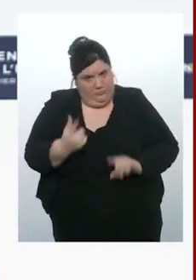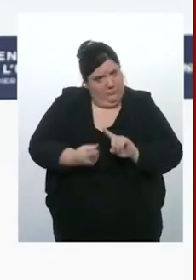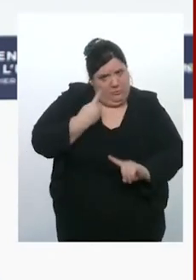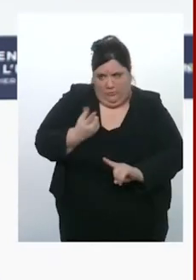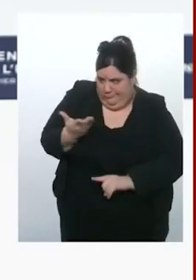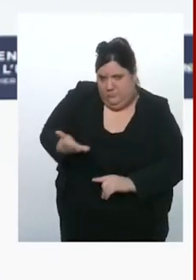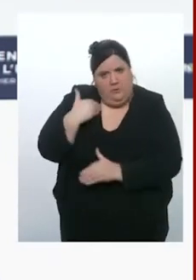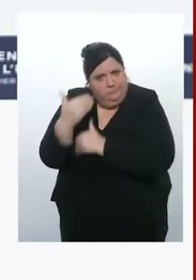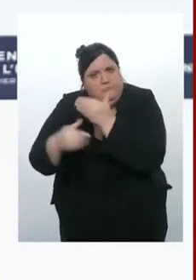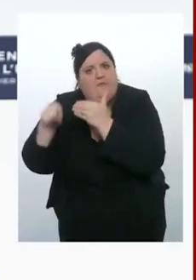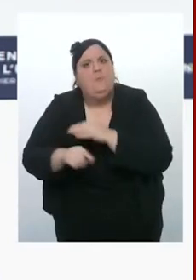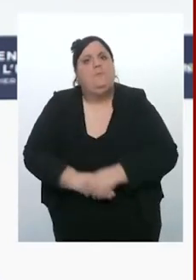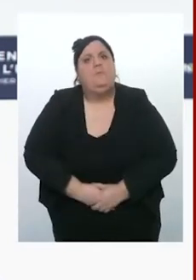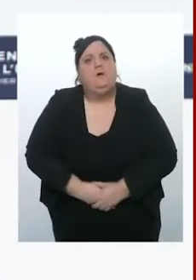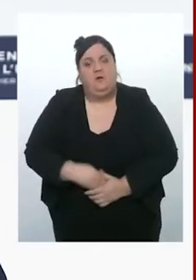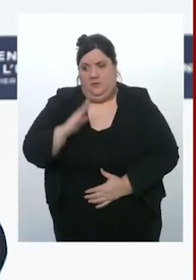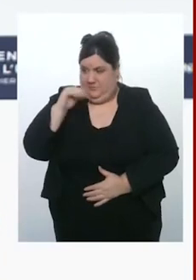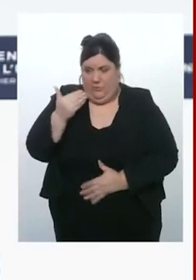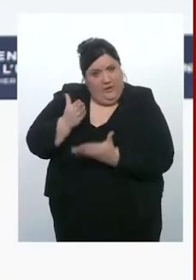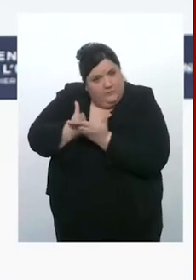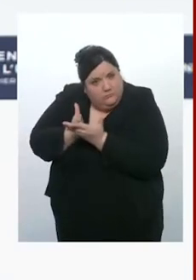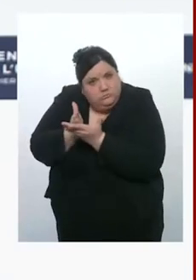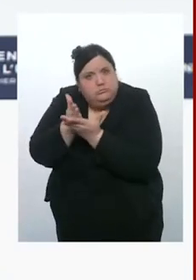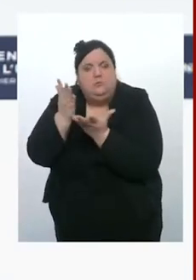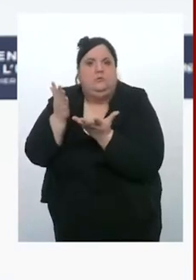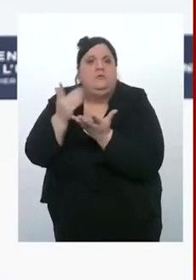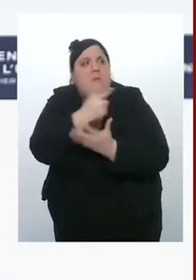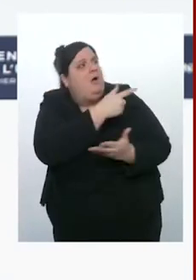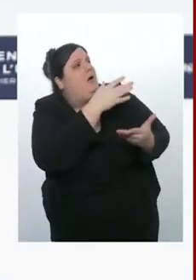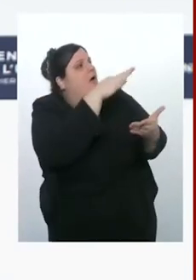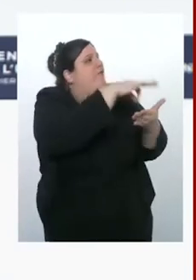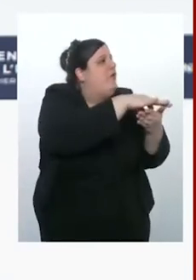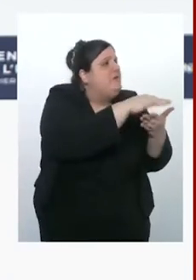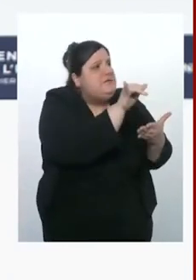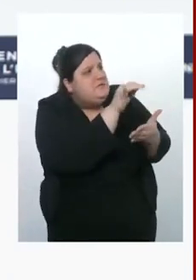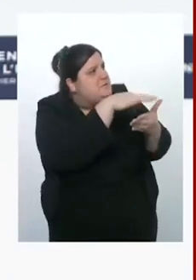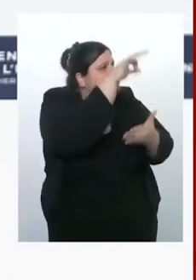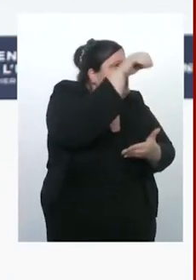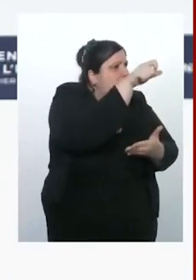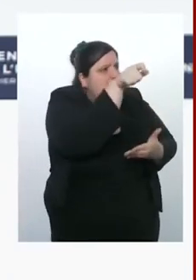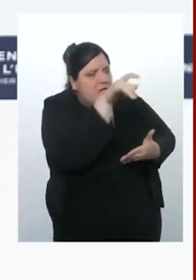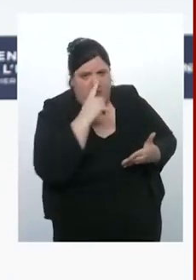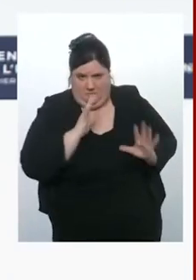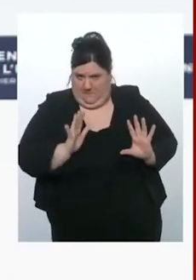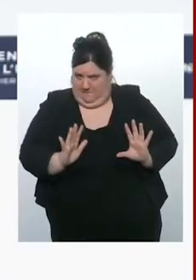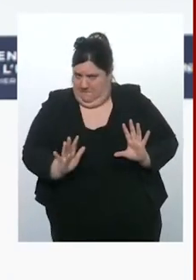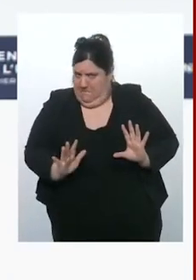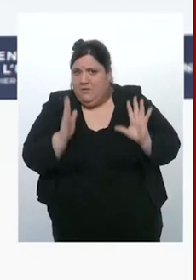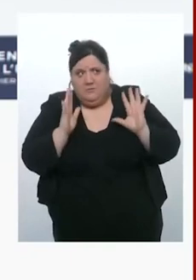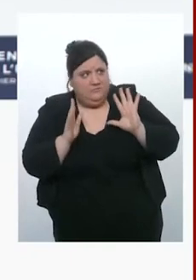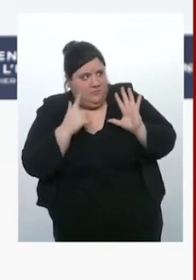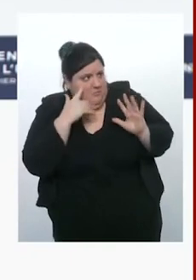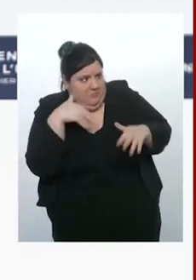N'attendons pas de savoir quel est l'issue de ce résultat. Décidons maintenant, parce que le constat est clair. C'est notre avenir, c l'Europe qui est en jeu. C'est aux